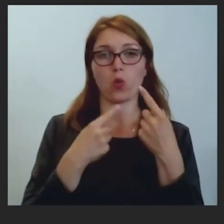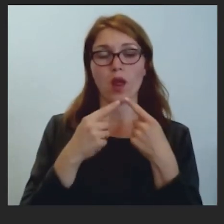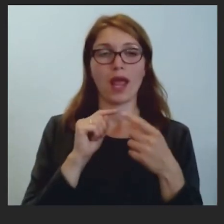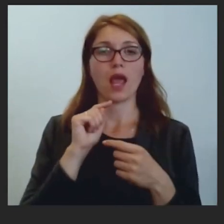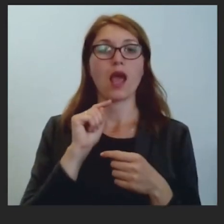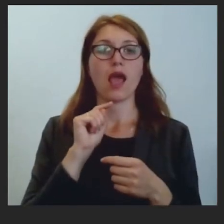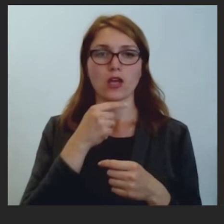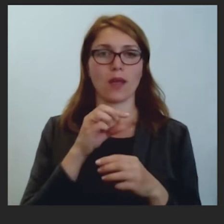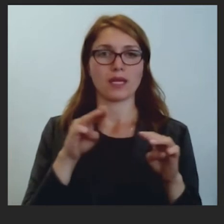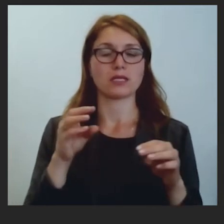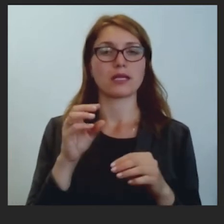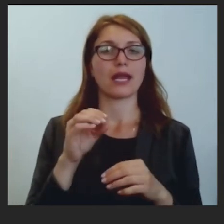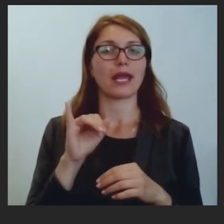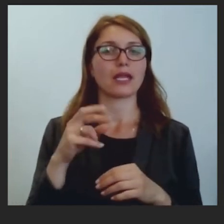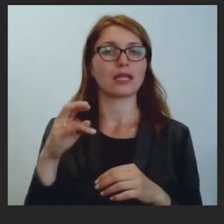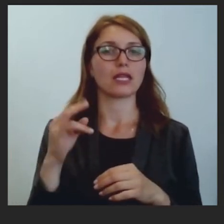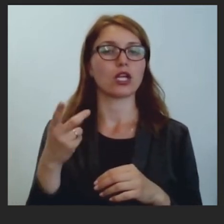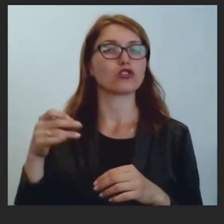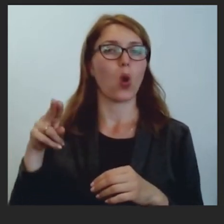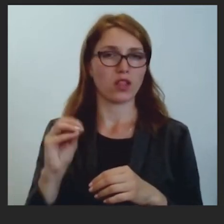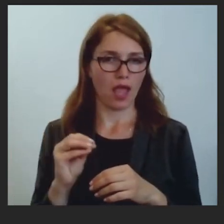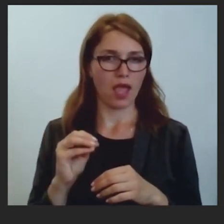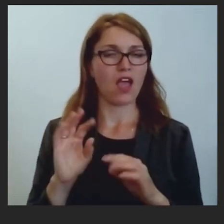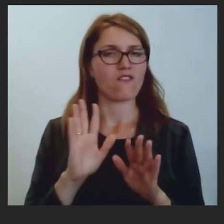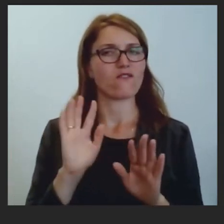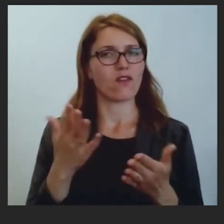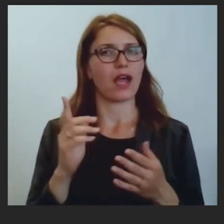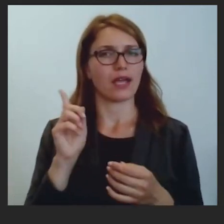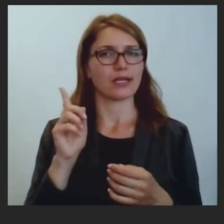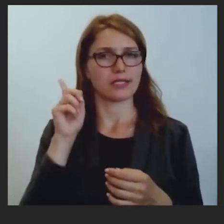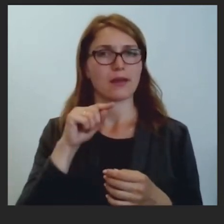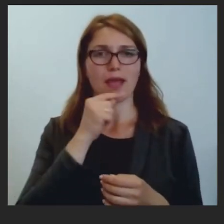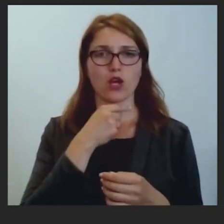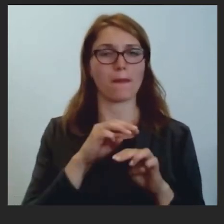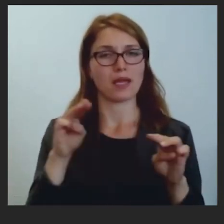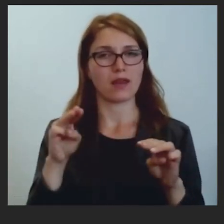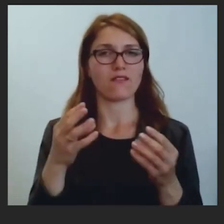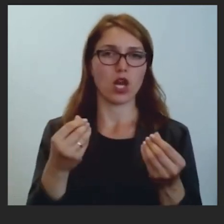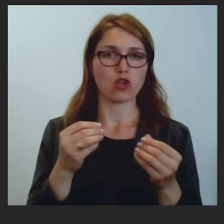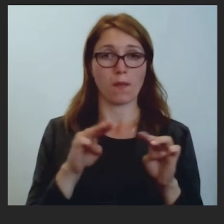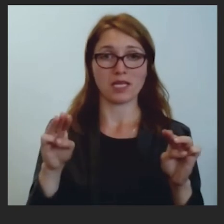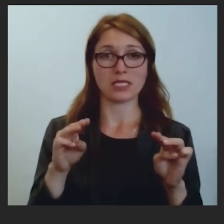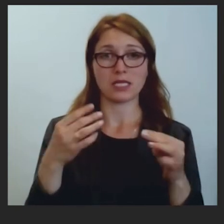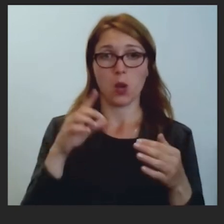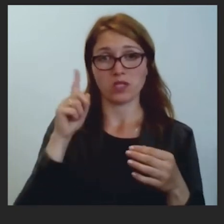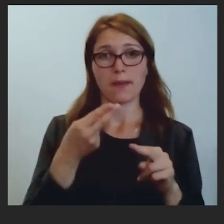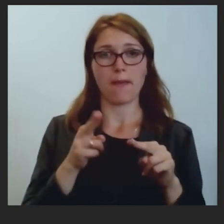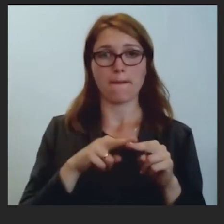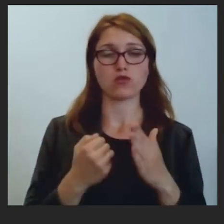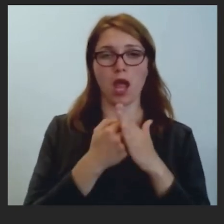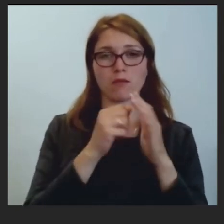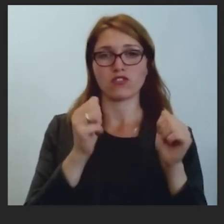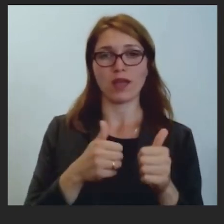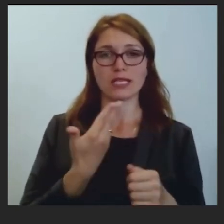Indriksone, vai tur jau ir zināms, vai ekonomikas ministrija jau ir iezīmējies, kādu papildus atbalstu